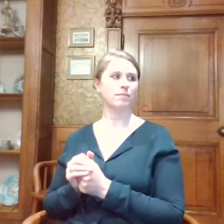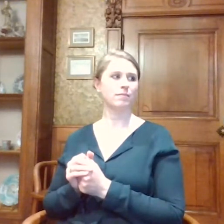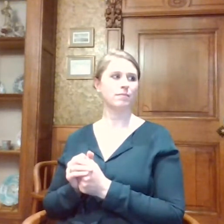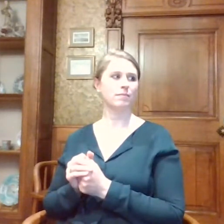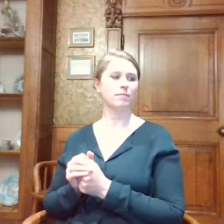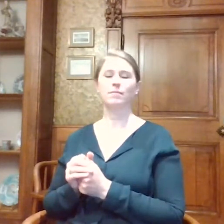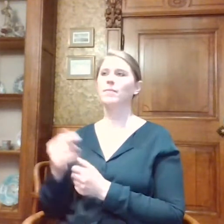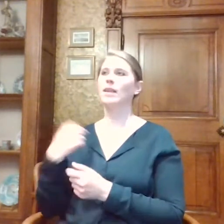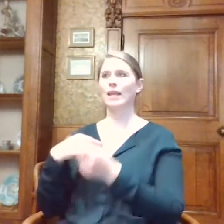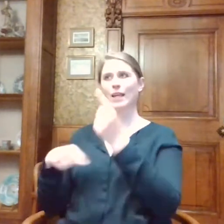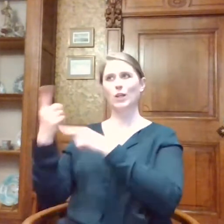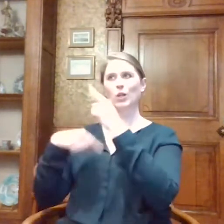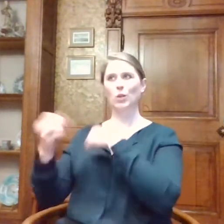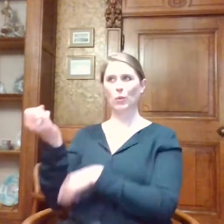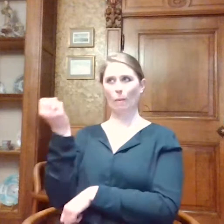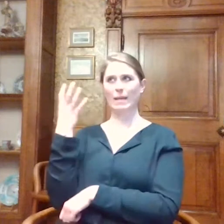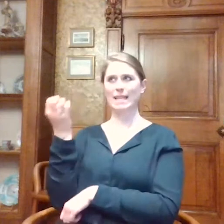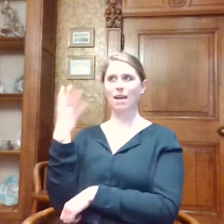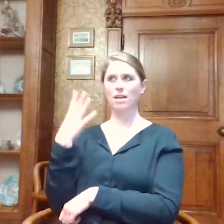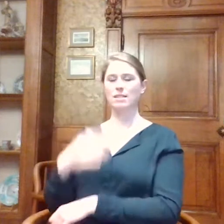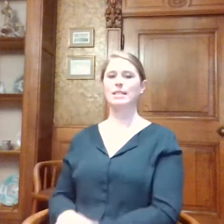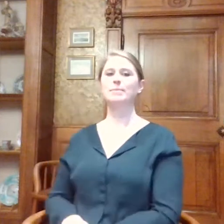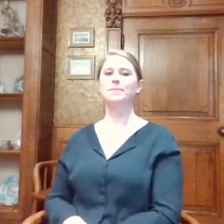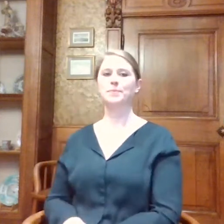Ik ga eventjes terug naar de presentatie.